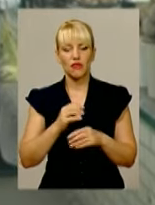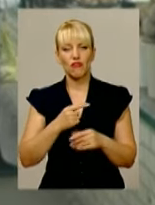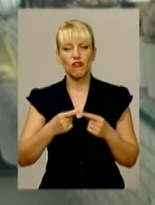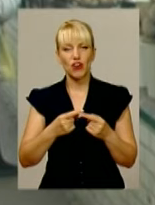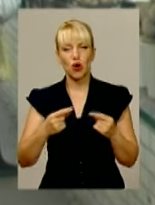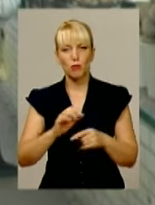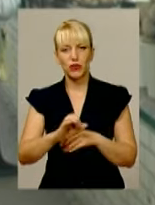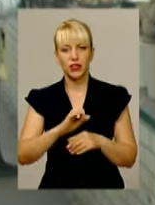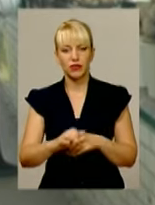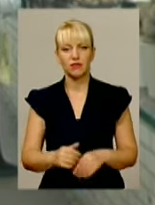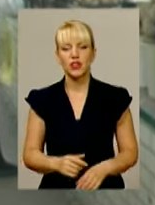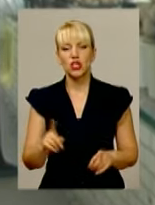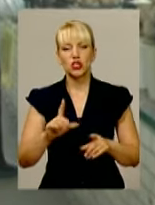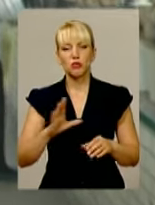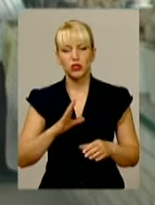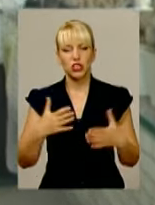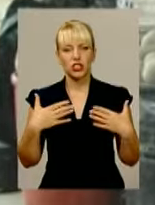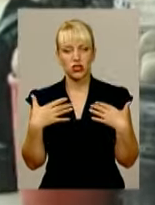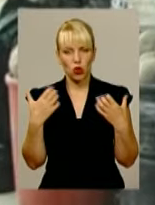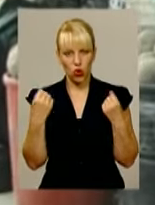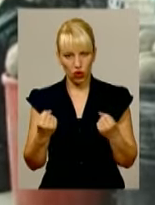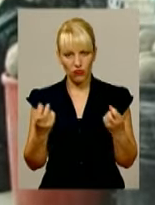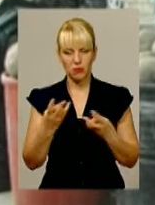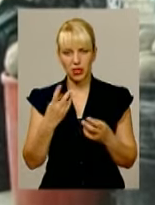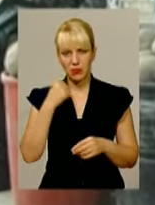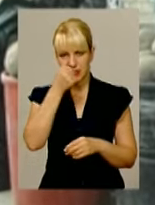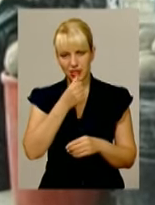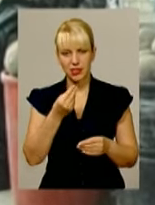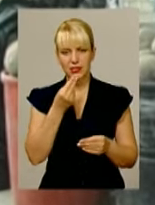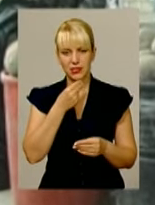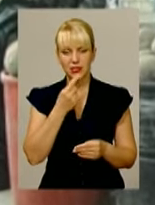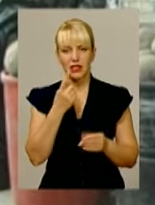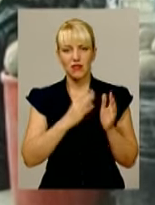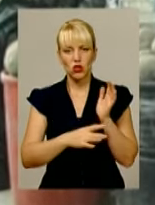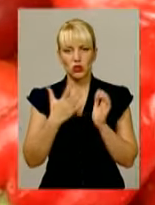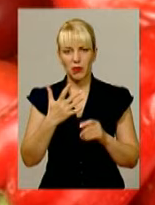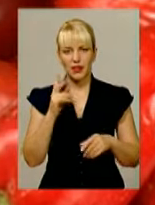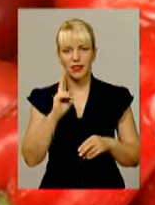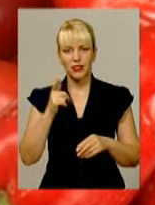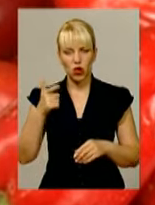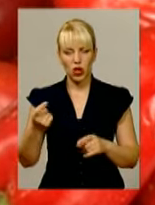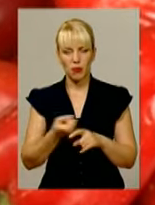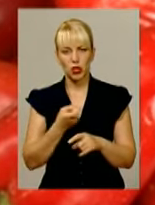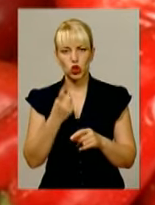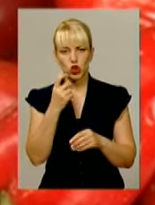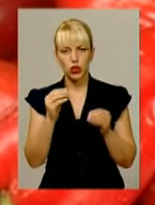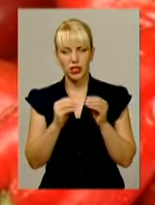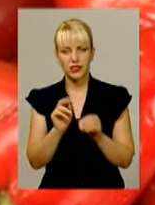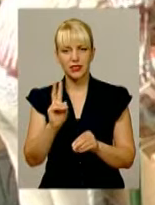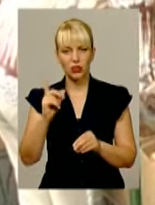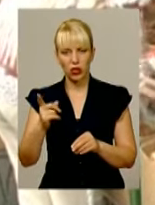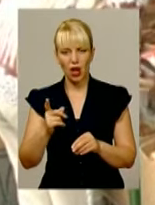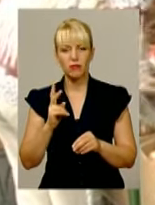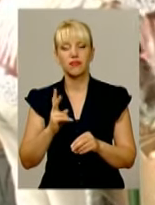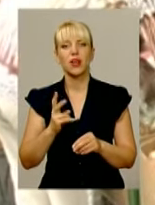бути здоровим і жити якісно, кожен має з'їсти за рік 95 кілограмів картоплі та 110 кілограмів овочів. Це медичні